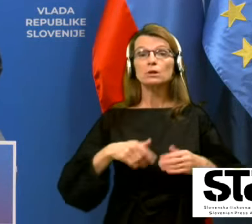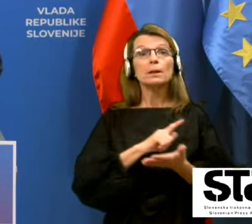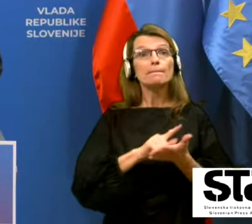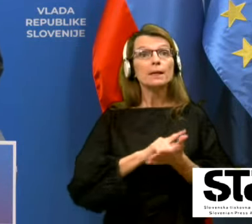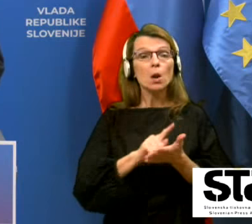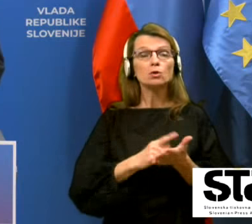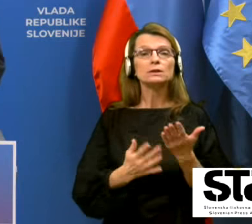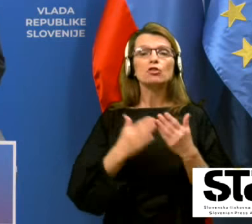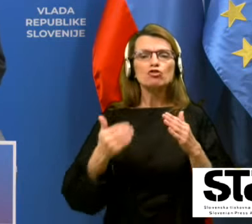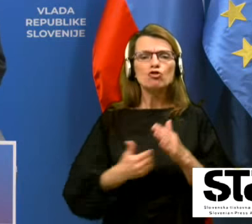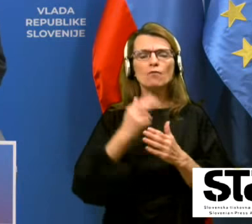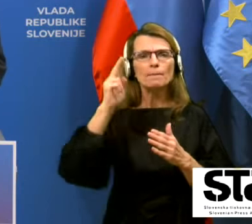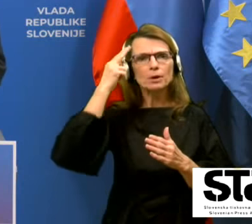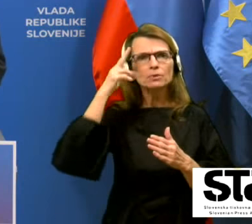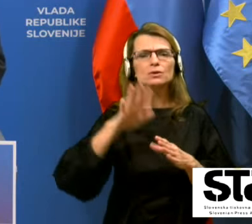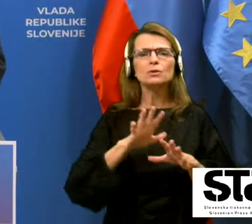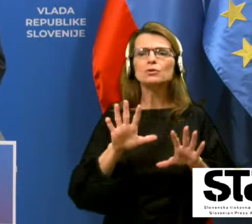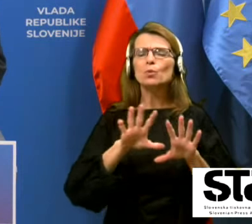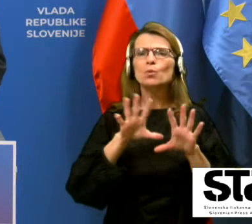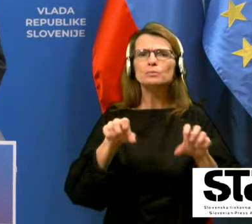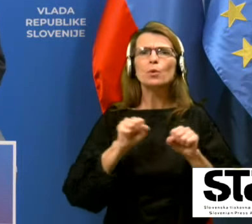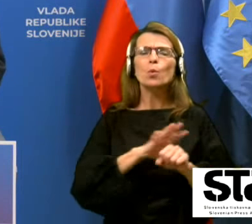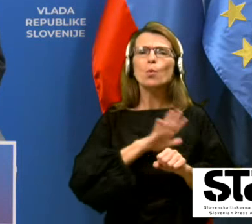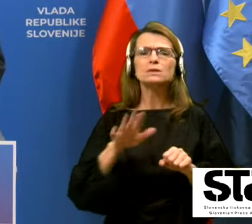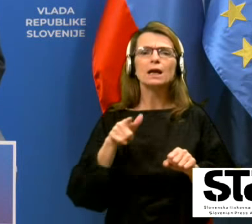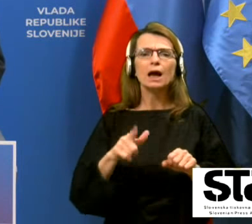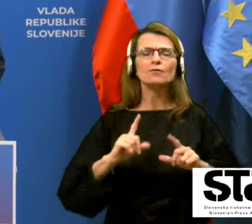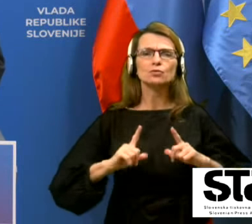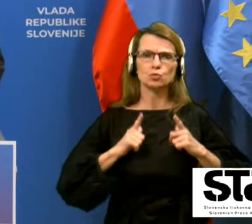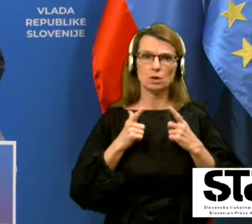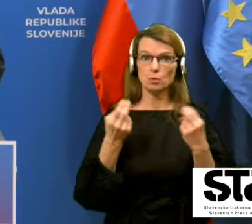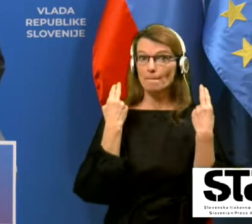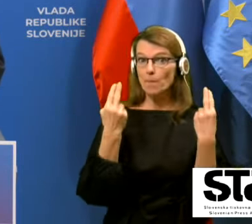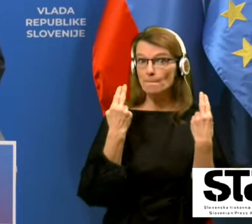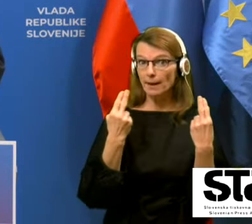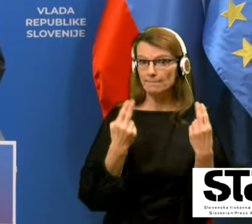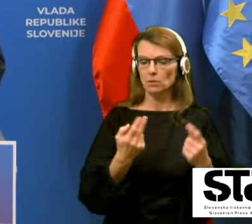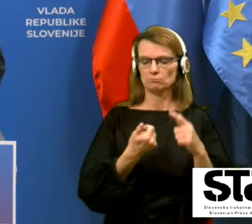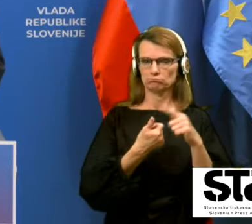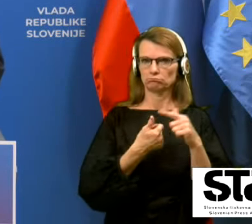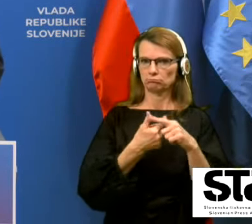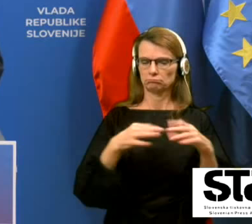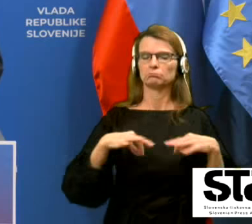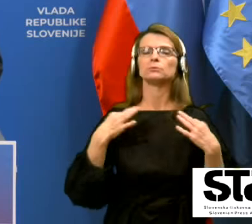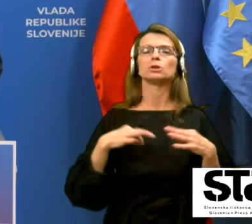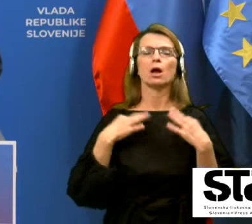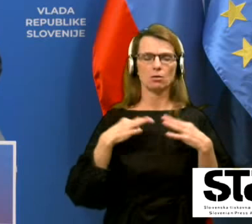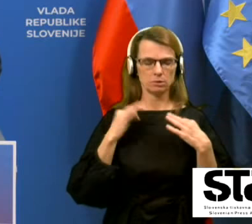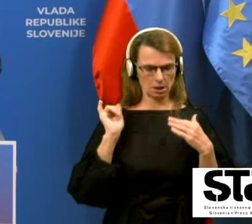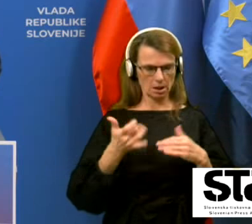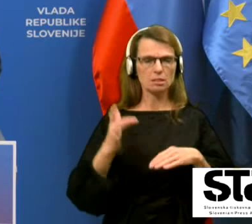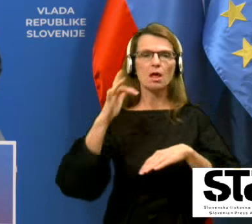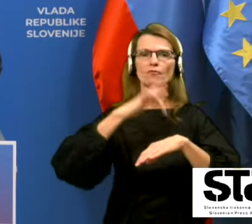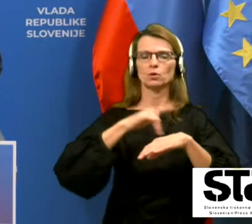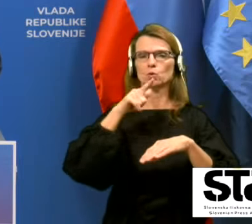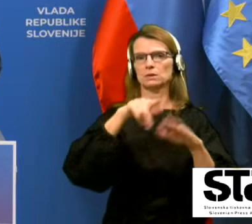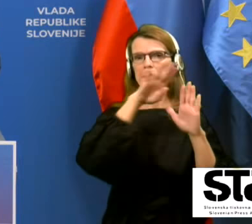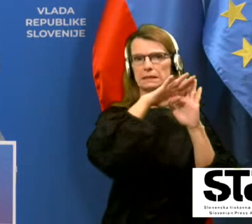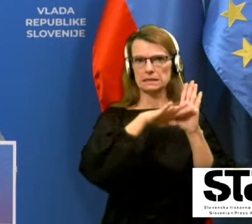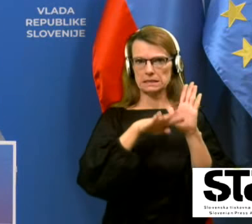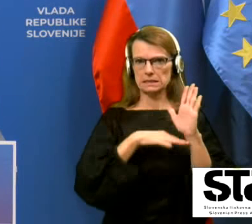povezovanje in prepoznavanje vsega, kar je v življenju pomembno. In zdravje je zagotovo na vrhu tega seznama.